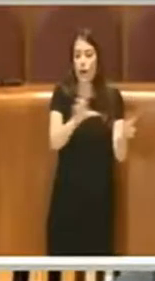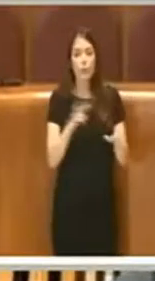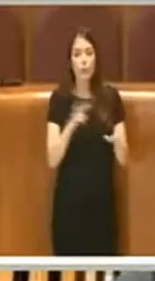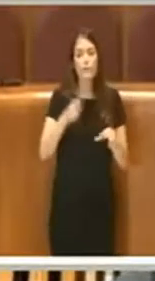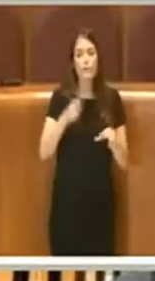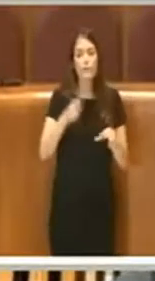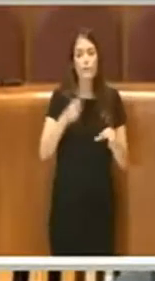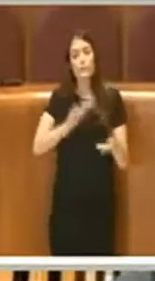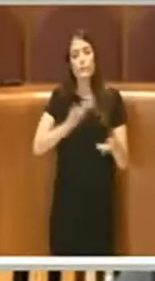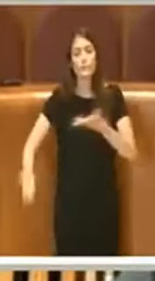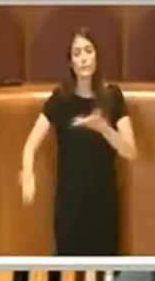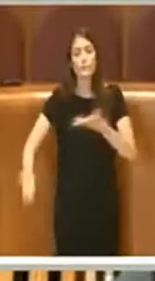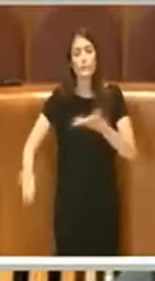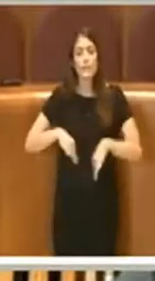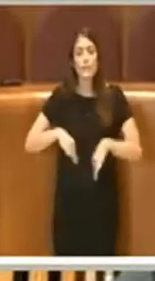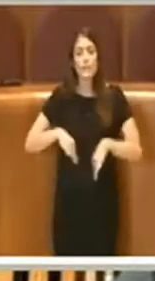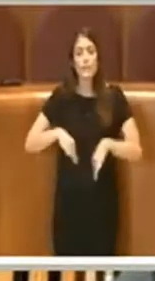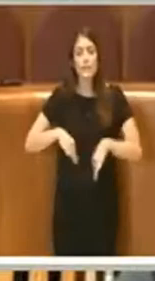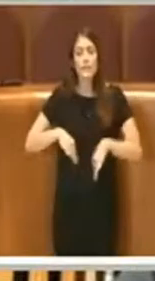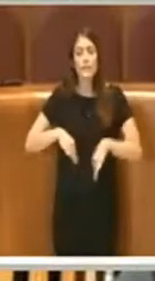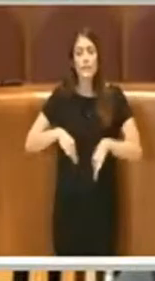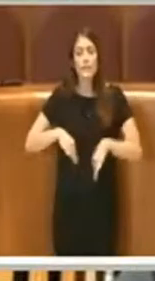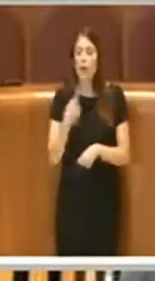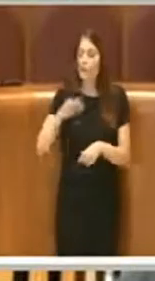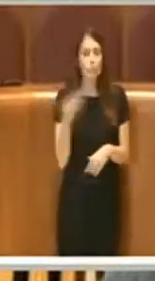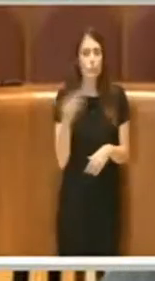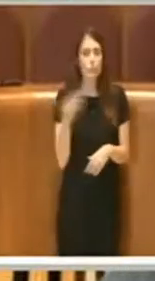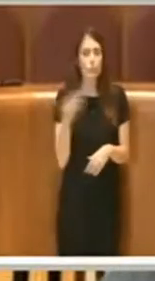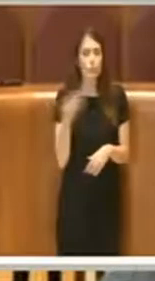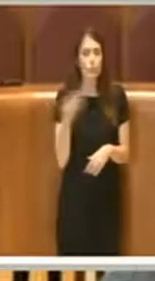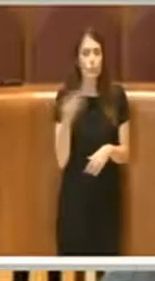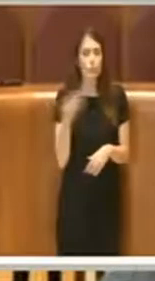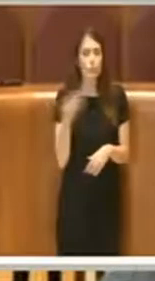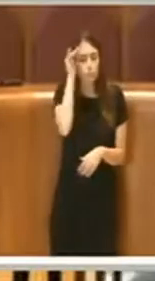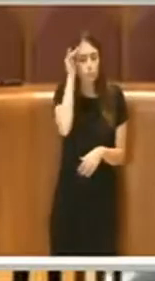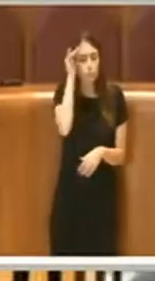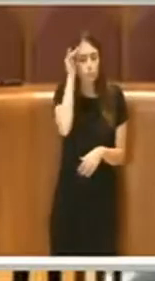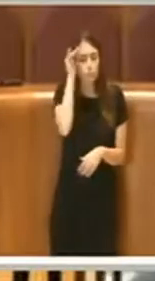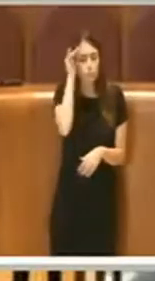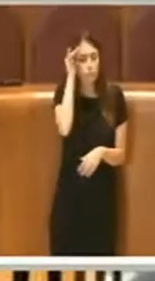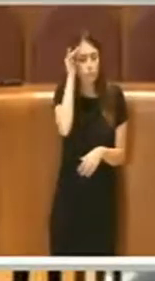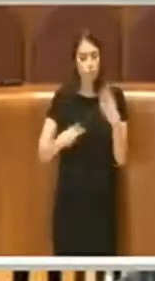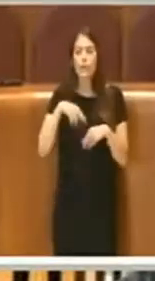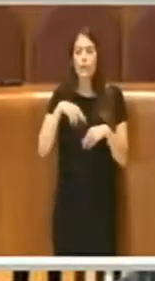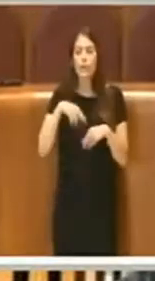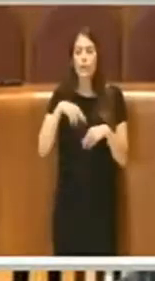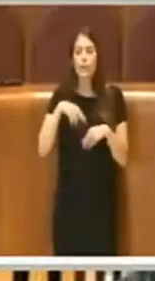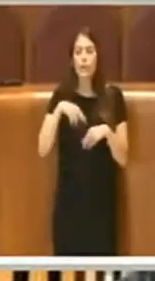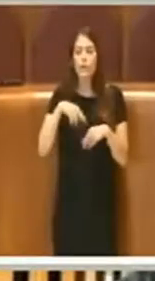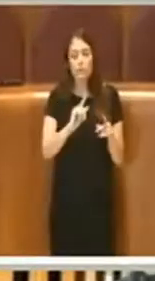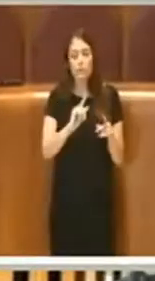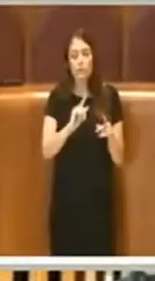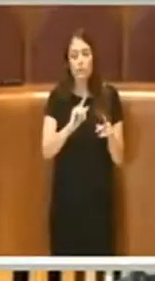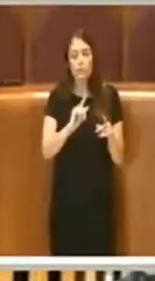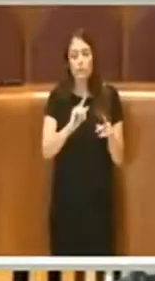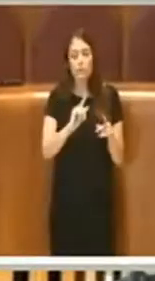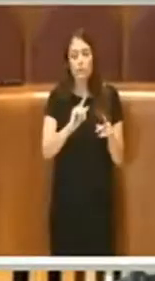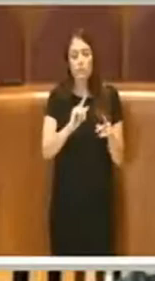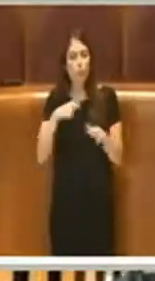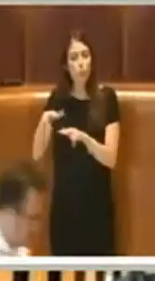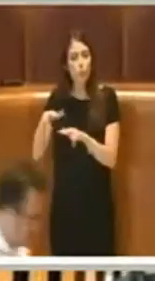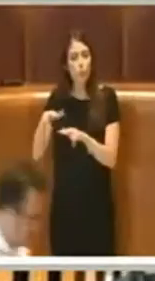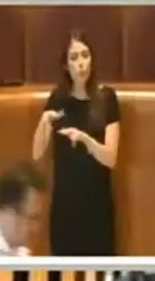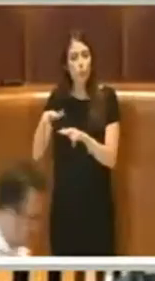collaborazione istituzionale verso tutti, ascoltando e recependo quindi le indicazioni da parte di tutti i municipi.